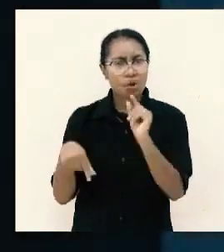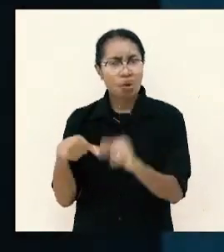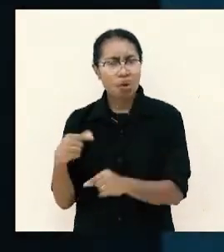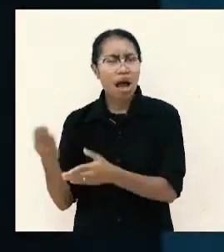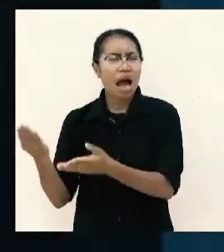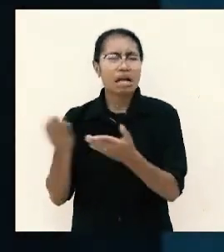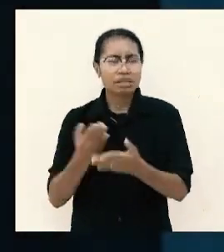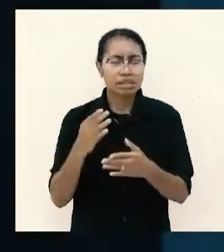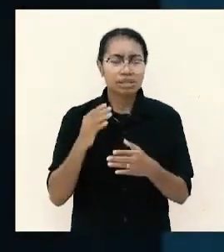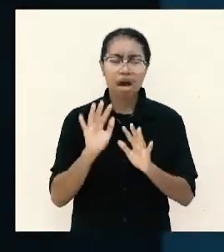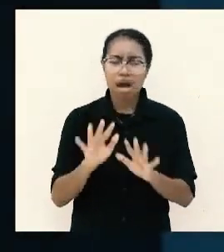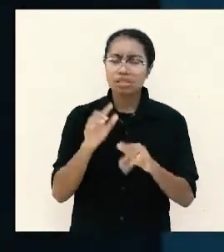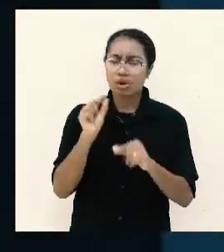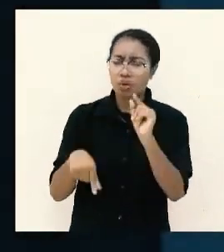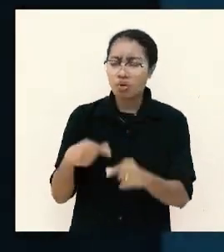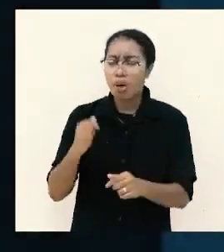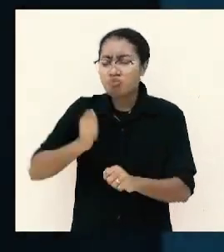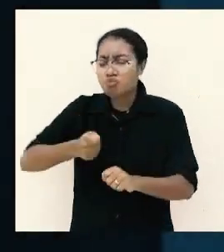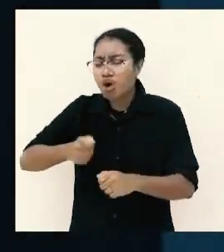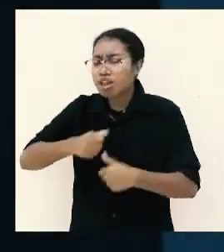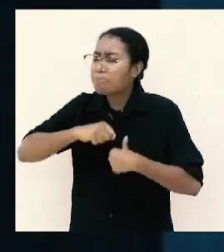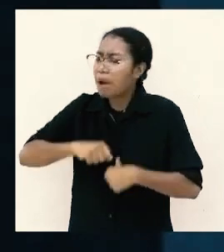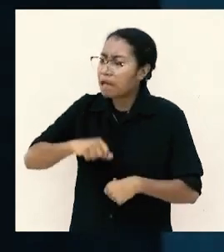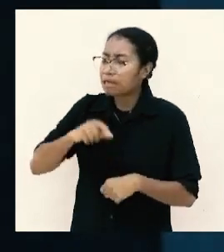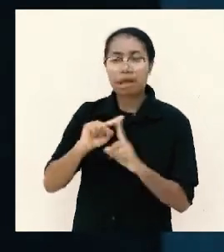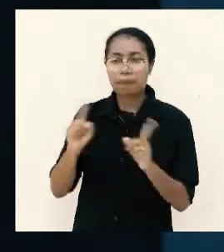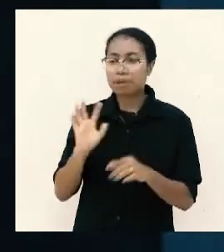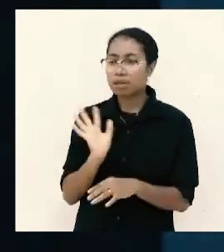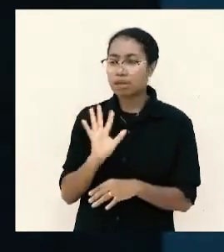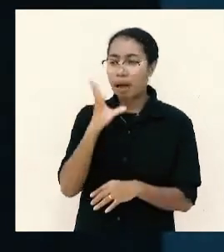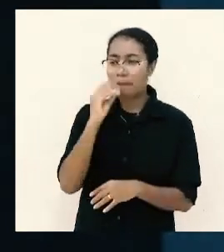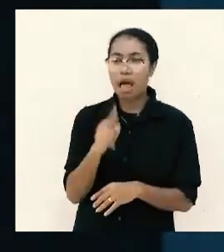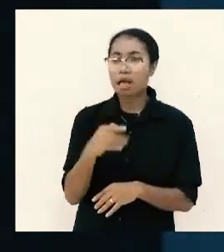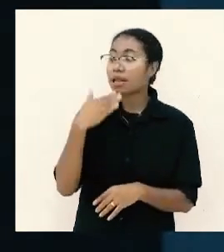sudah berbuat baik pada Hizkiah tapi dia tidak berterima kasih